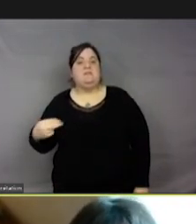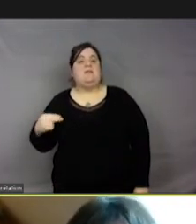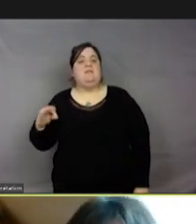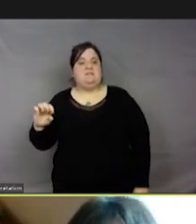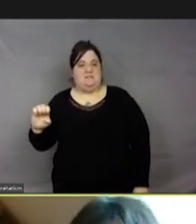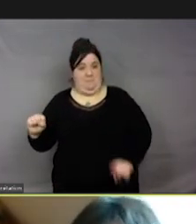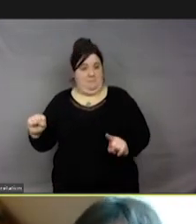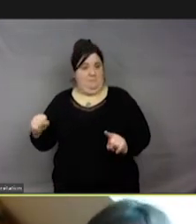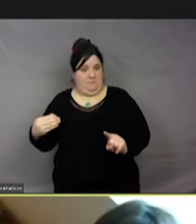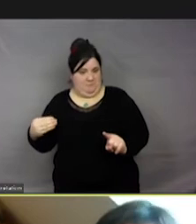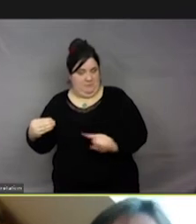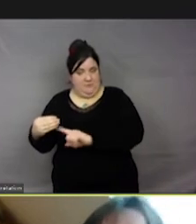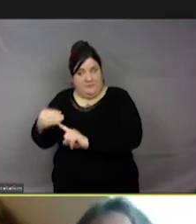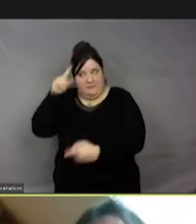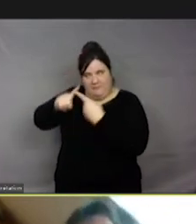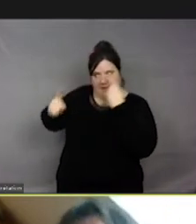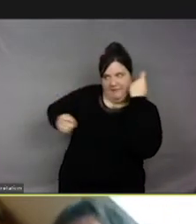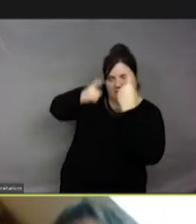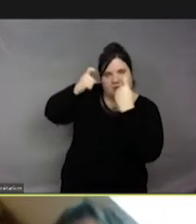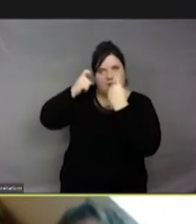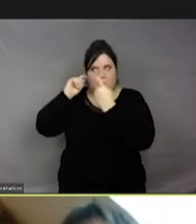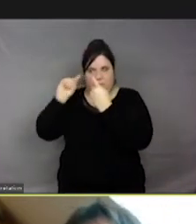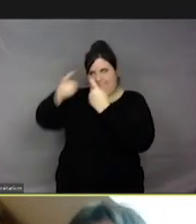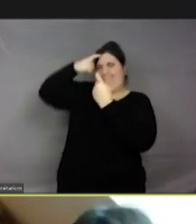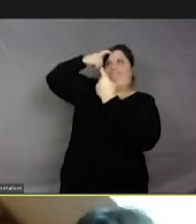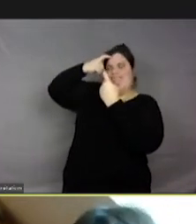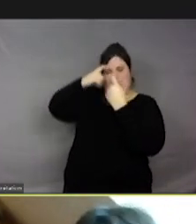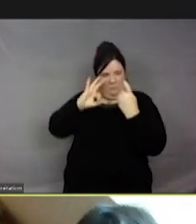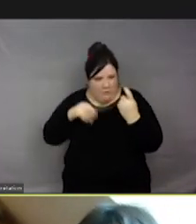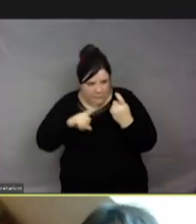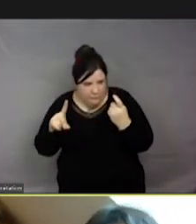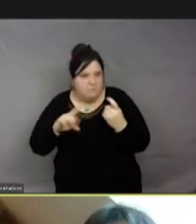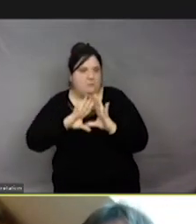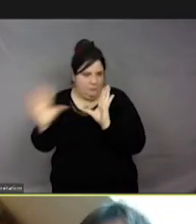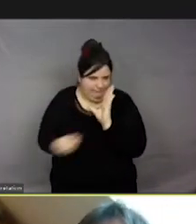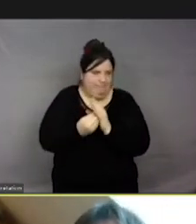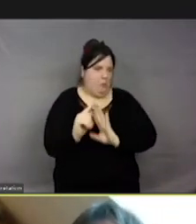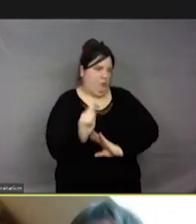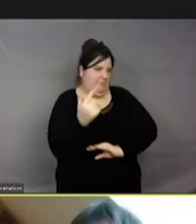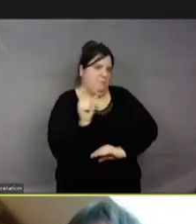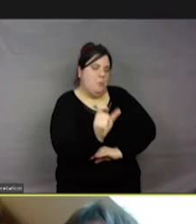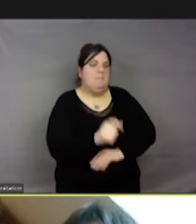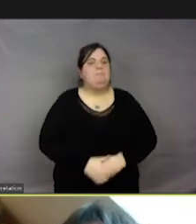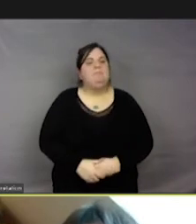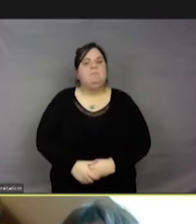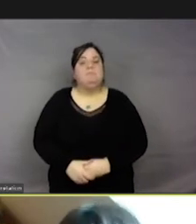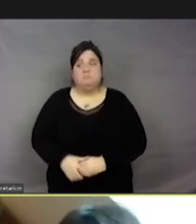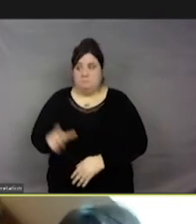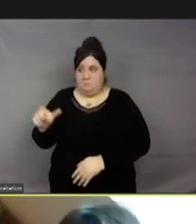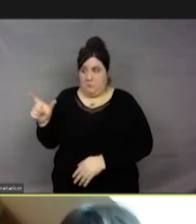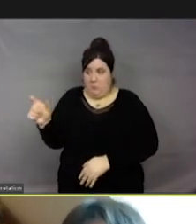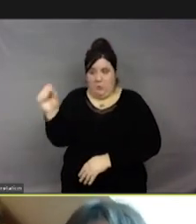'être conscient de certaines choses. Alors, le mot « sentience », c'est un mot qui existe dans plusieurs langues. Déjà, il existe en allemand sous la forme de «